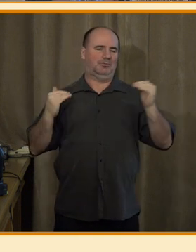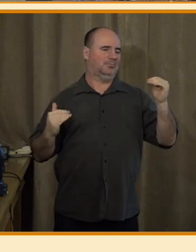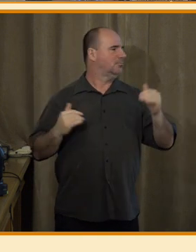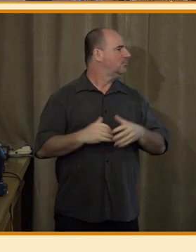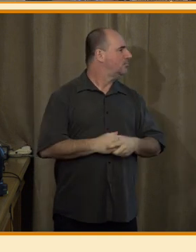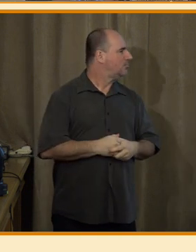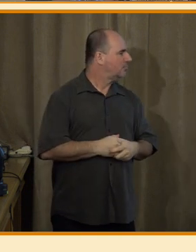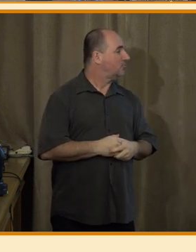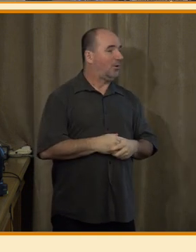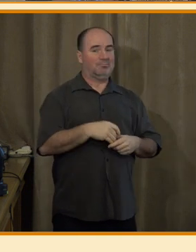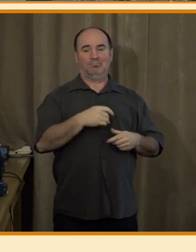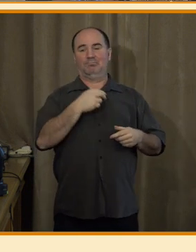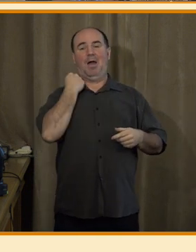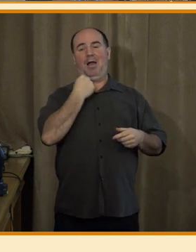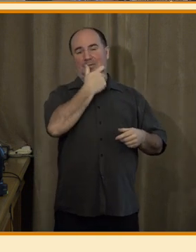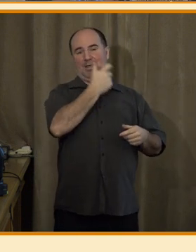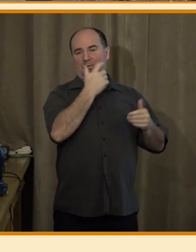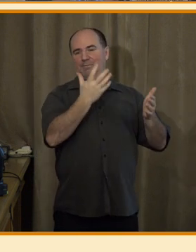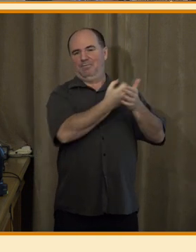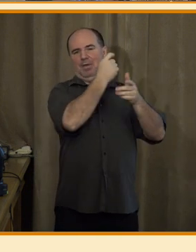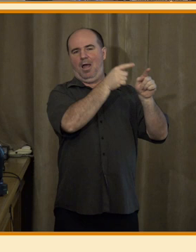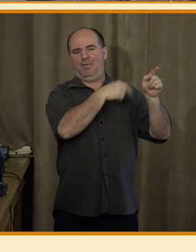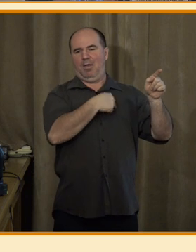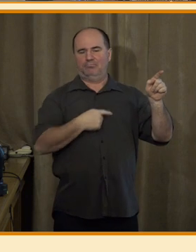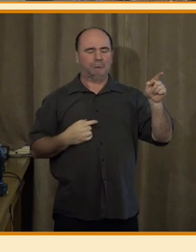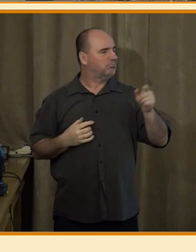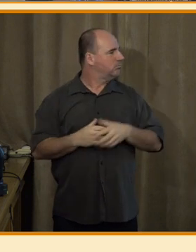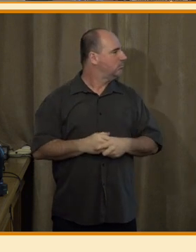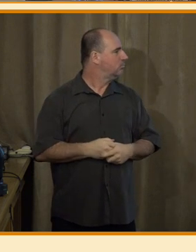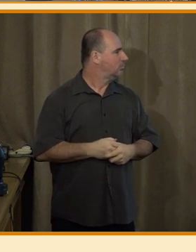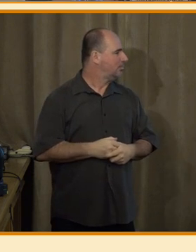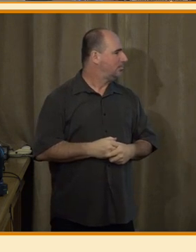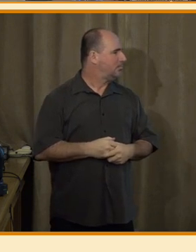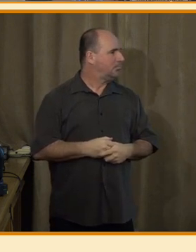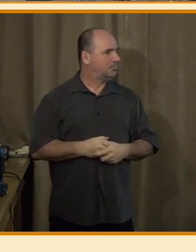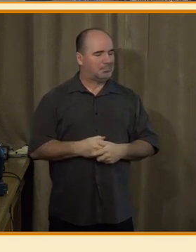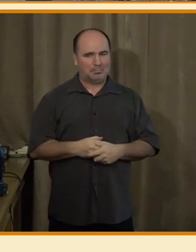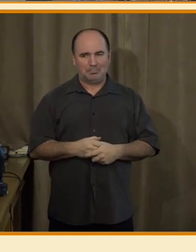srovnání s angličtinou je naprosto títěrný v případě češtiny. Prosím, další slajd.